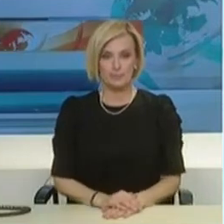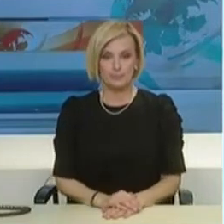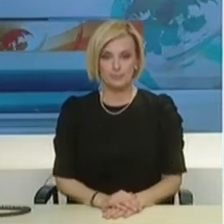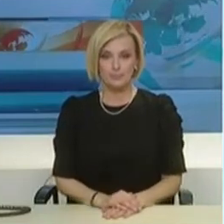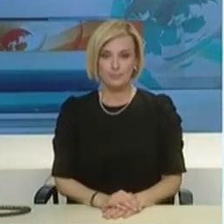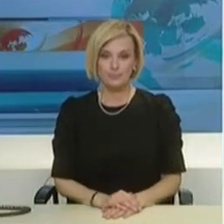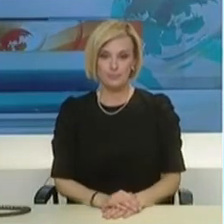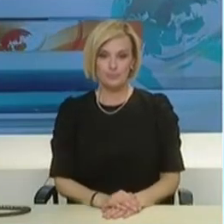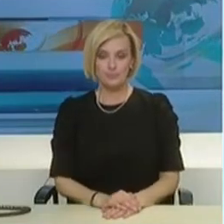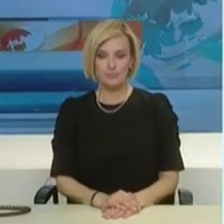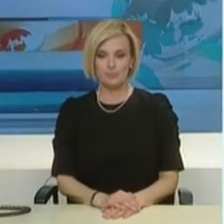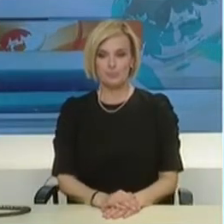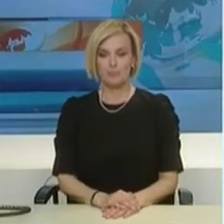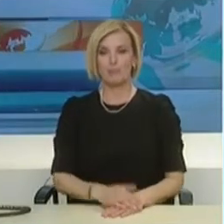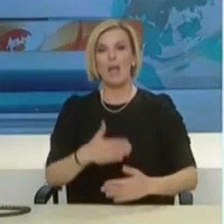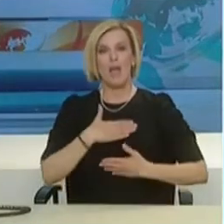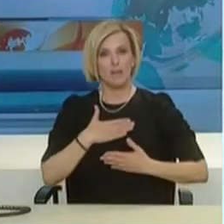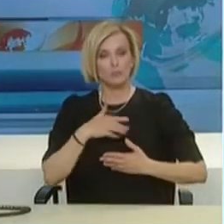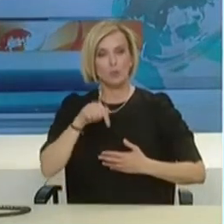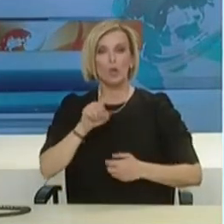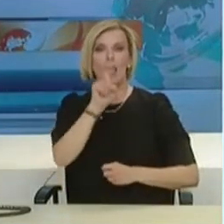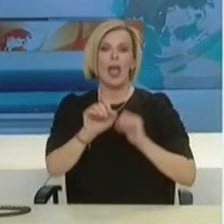Ευχαριστούμε κύριε Βουργέ, ερωτήσεις.